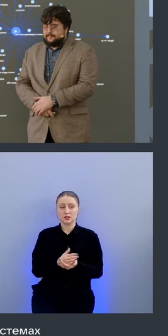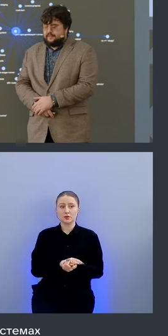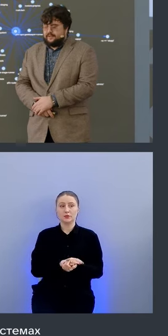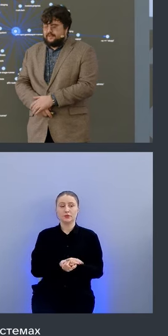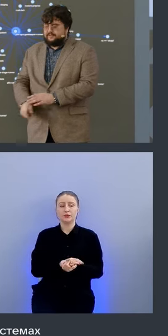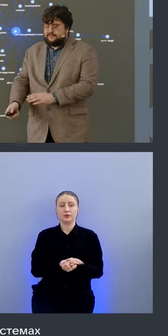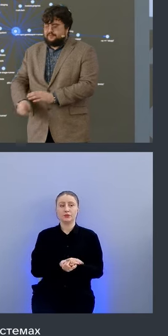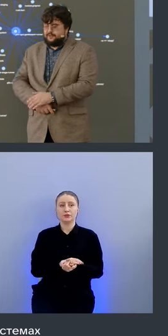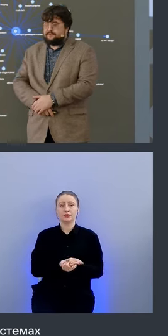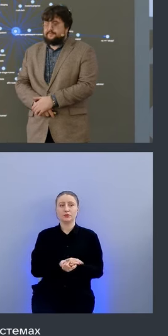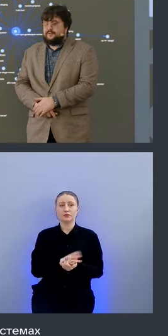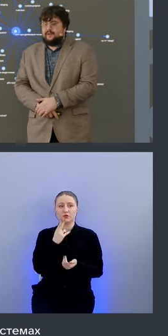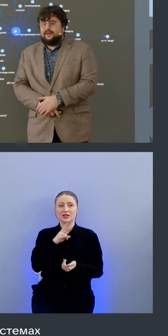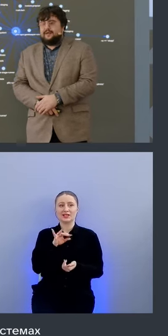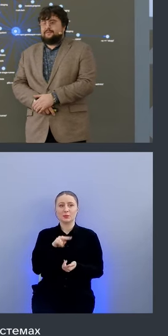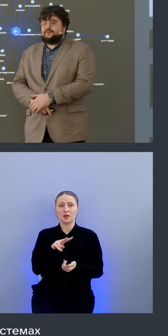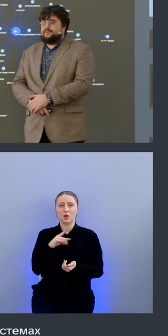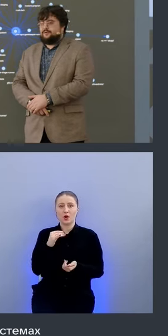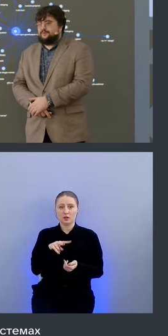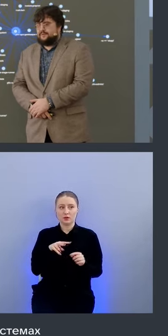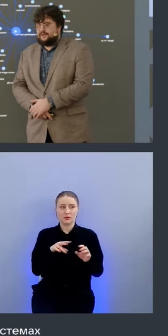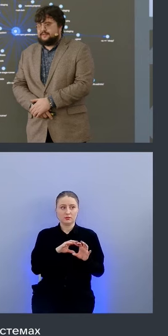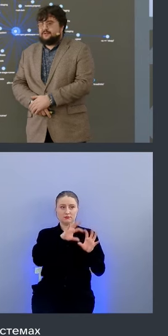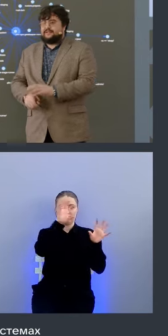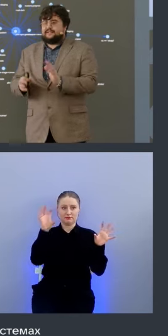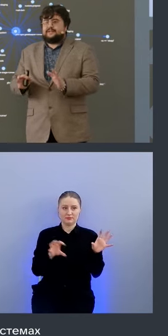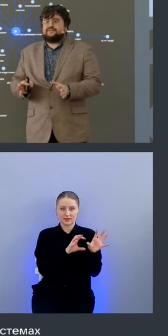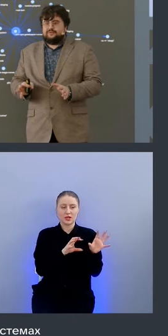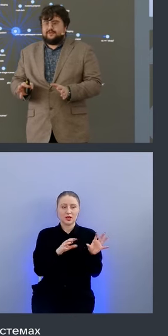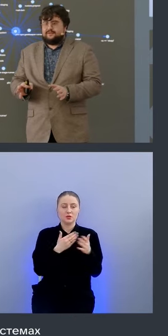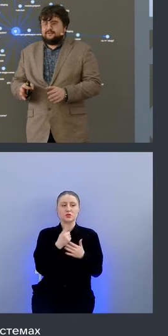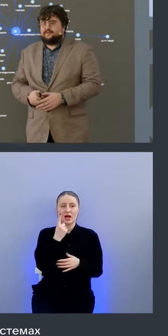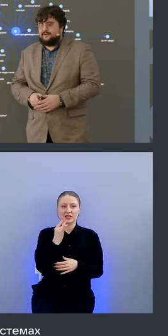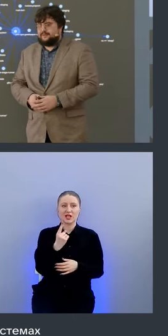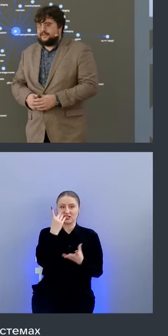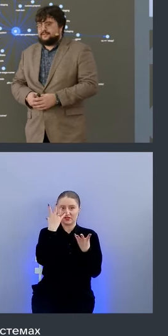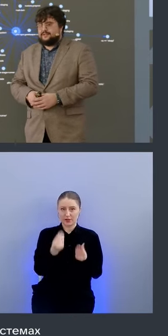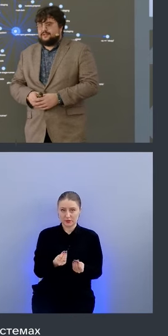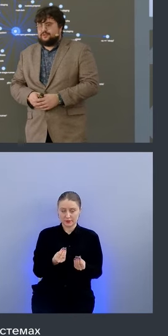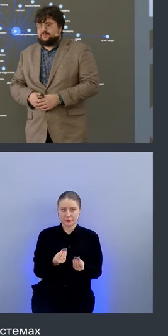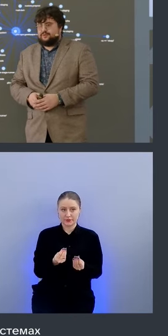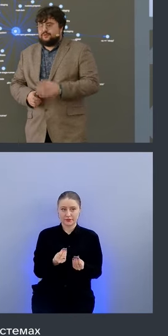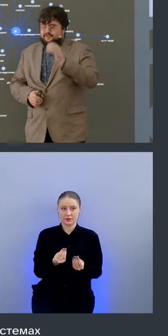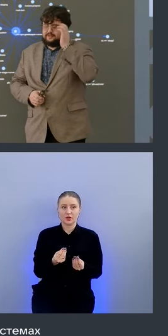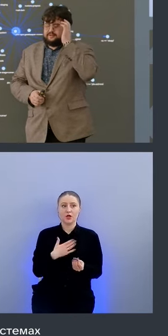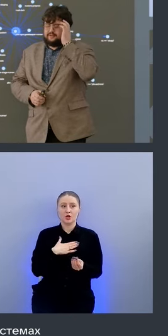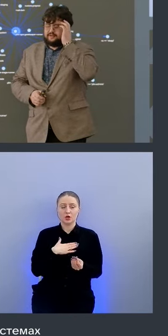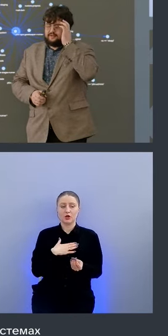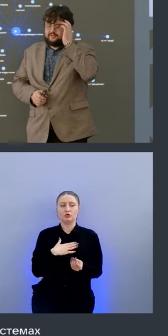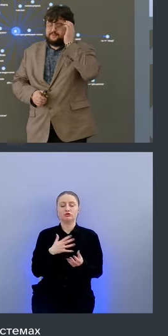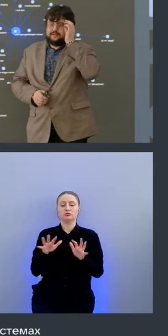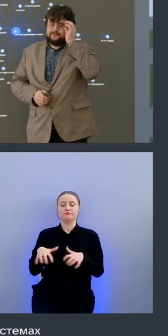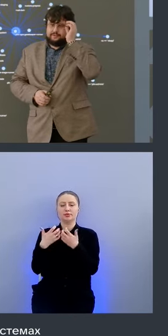это вот диплое и между диплоями у нас то есть один раз в сутки у нас наш бот ходит